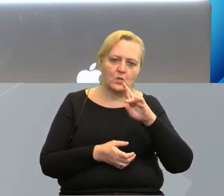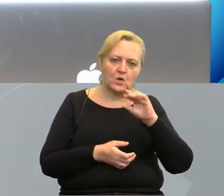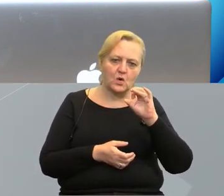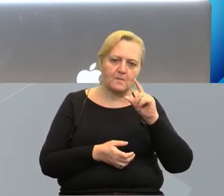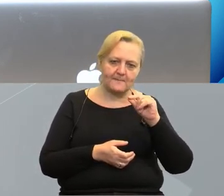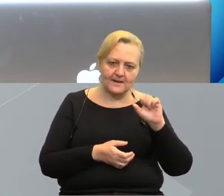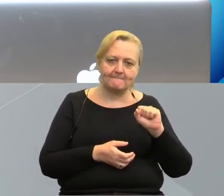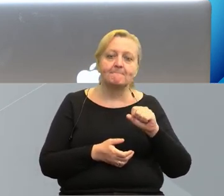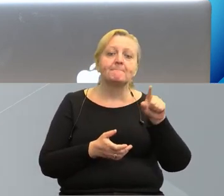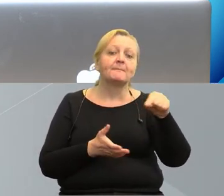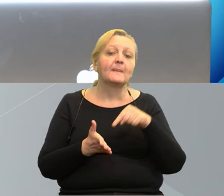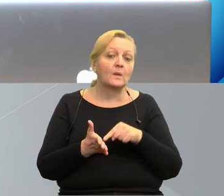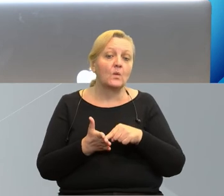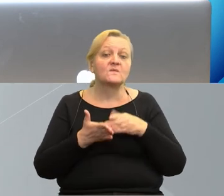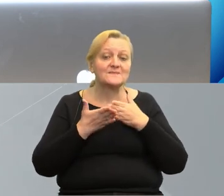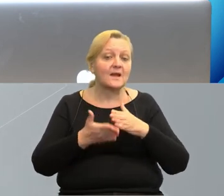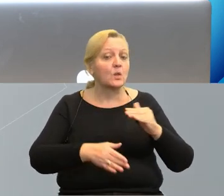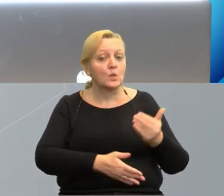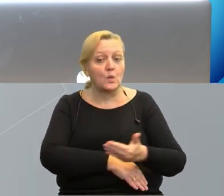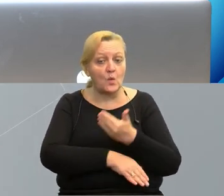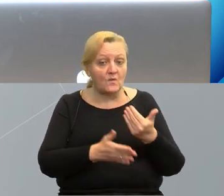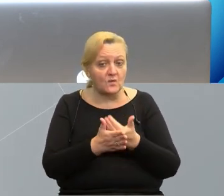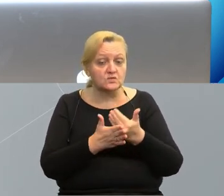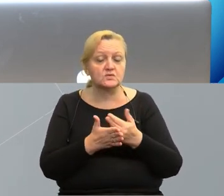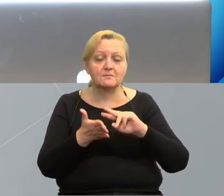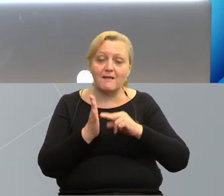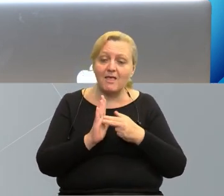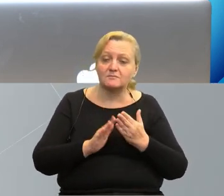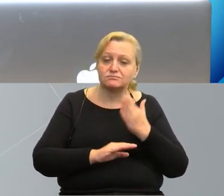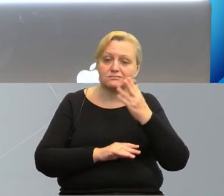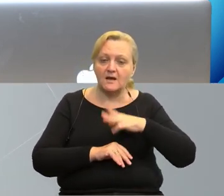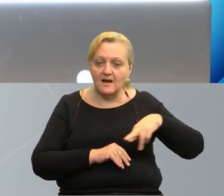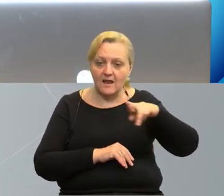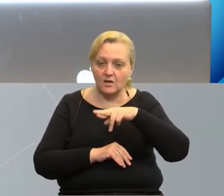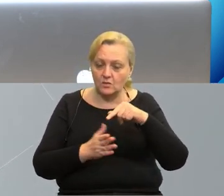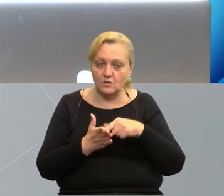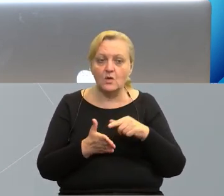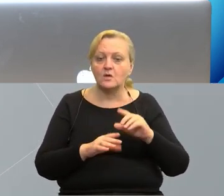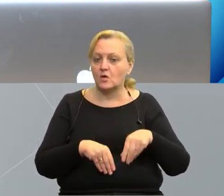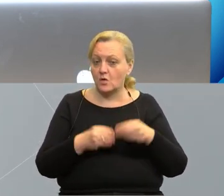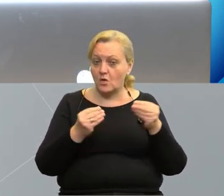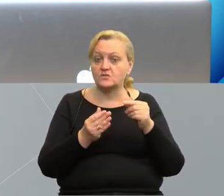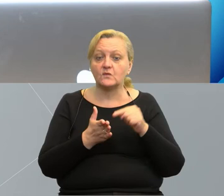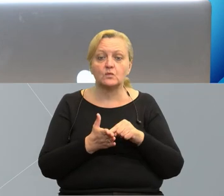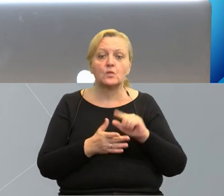wspiera unowocześnianie i realizację strategii rozwoju regionalnego, więc są głównie skierowane do jednostek